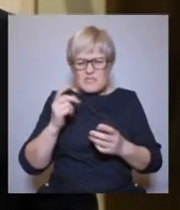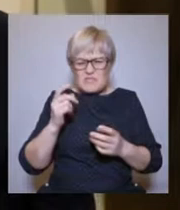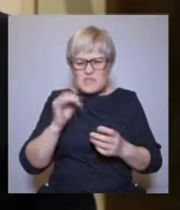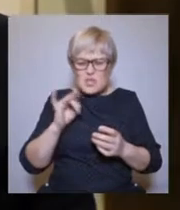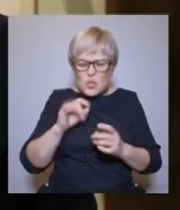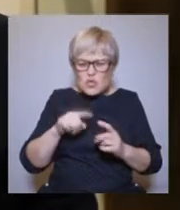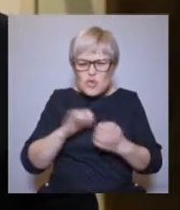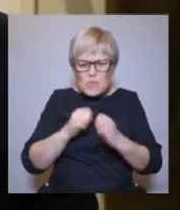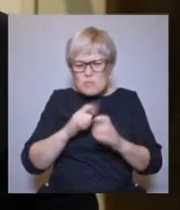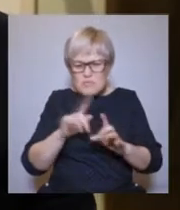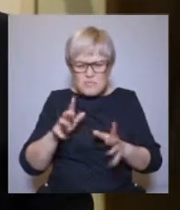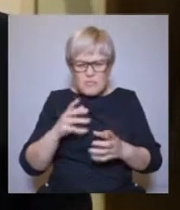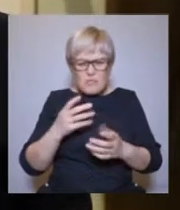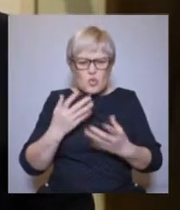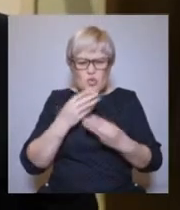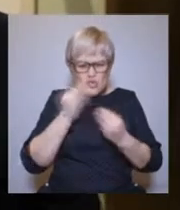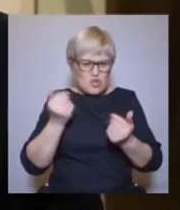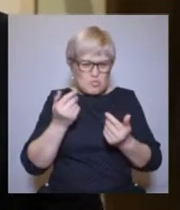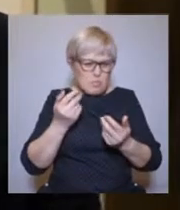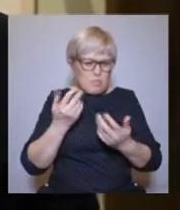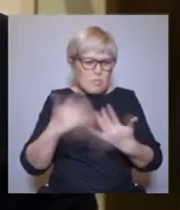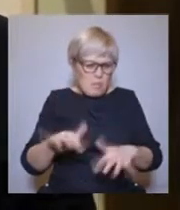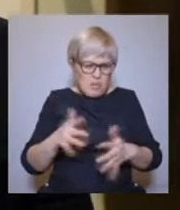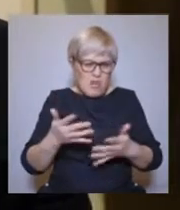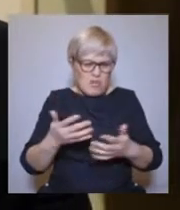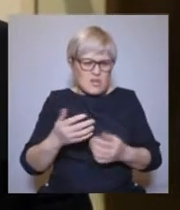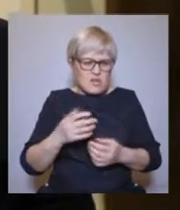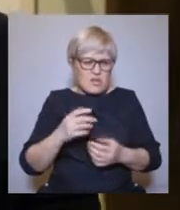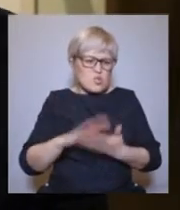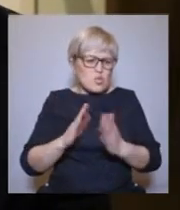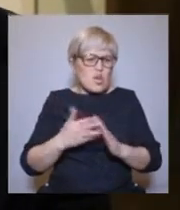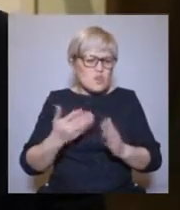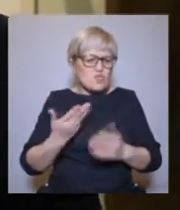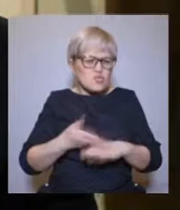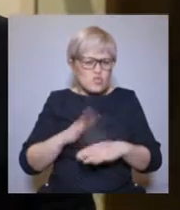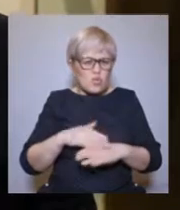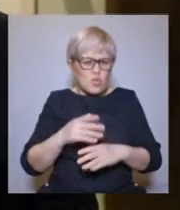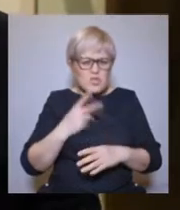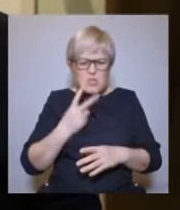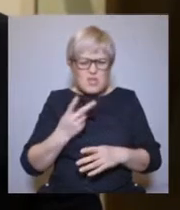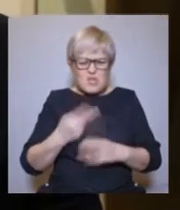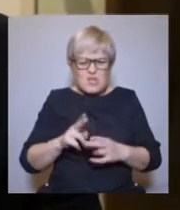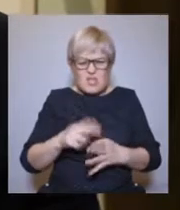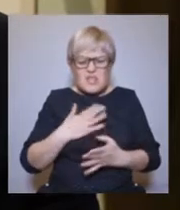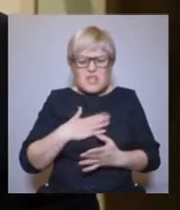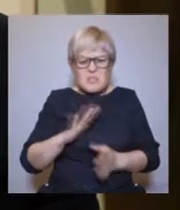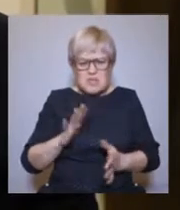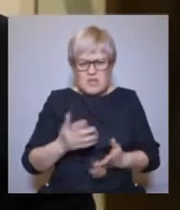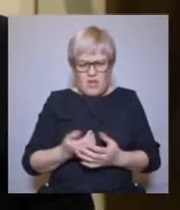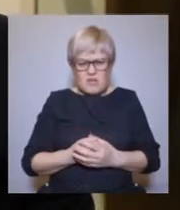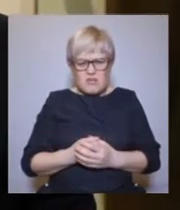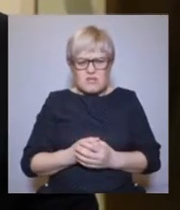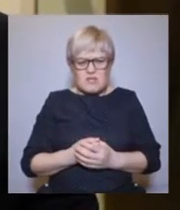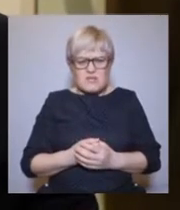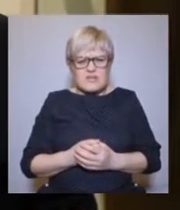в буквальном смысле трелевочными тракторами вместе с опилками часть культурного слоя